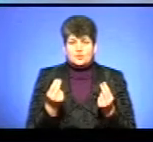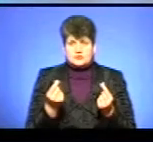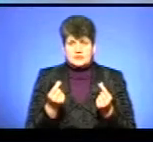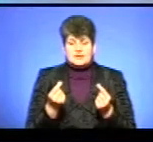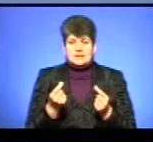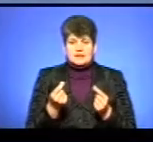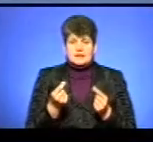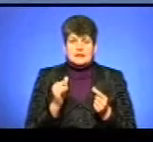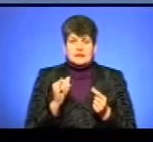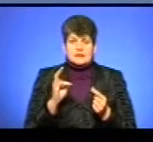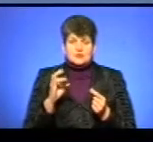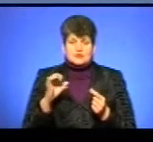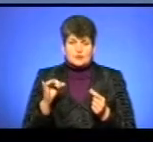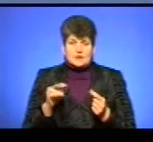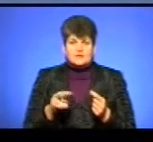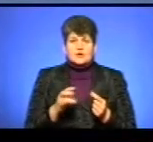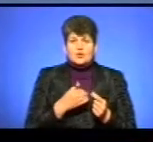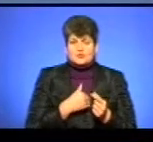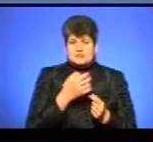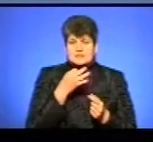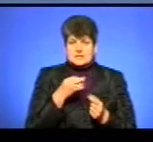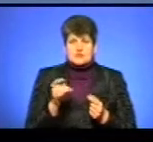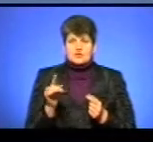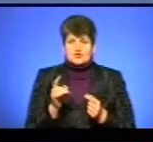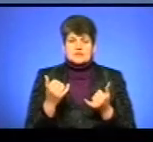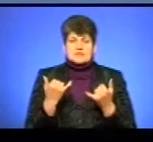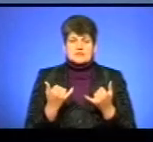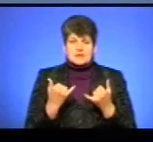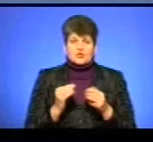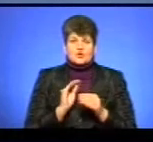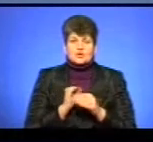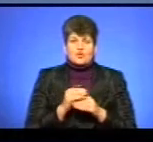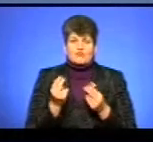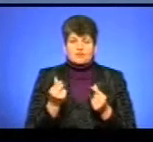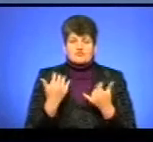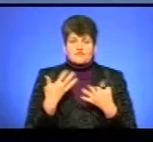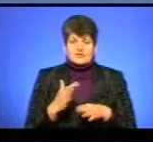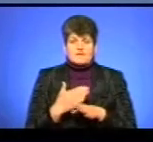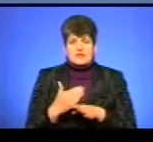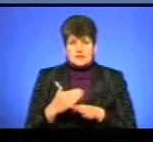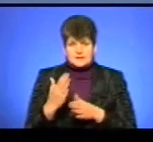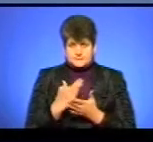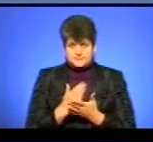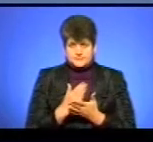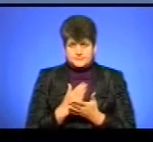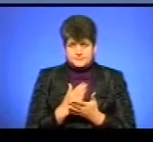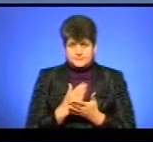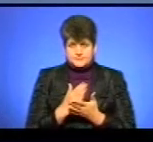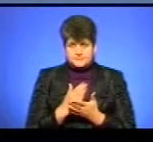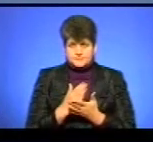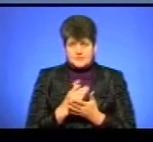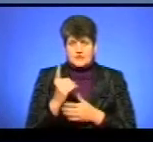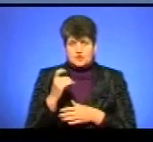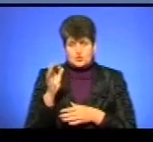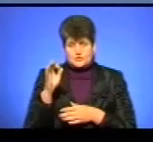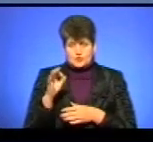препарати інсуліну. І хочу сказати, що зараз додаткові кошти, вони виділені, і 100